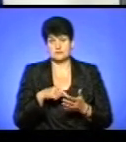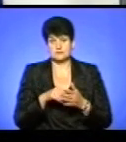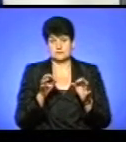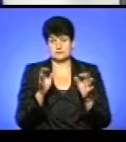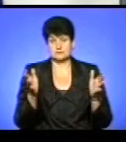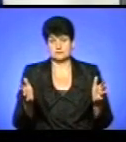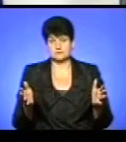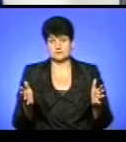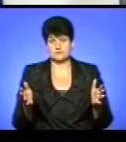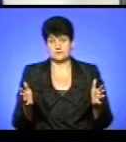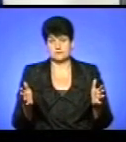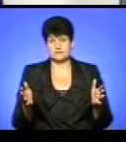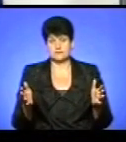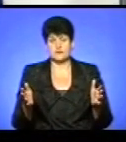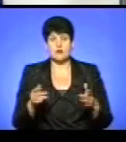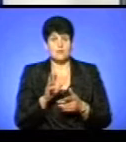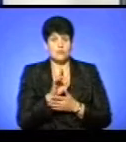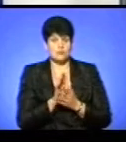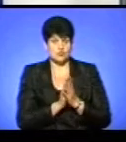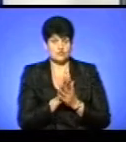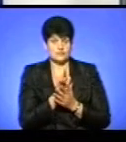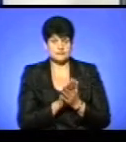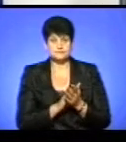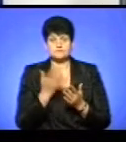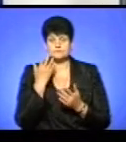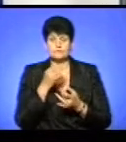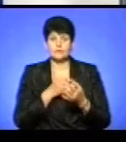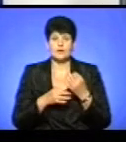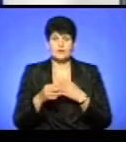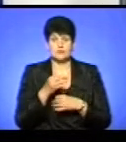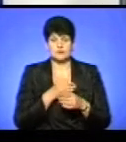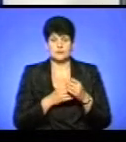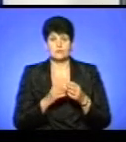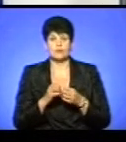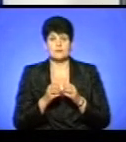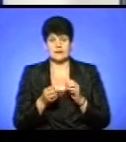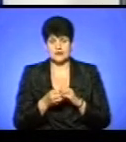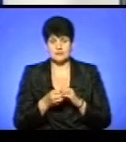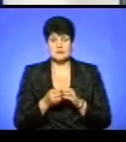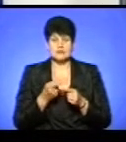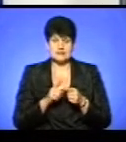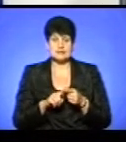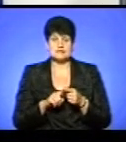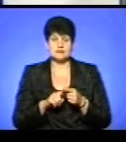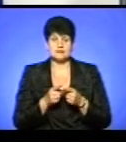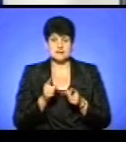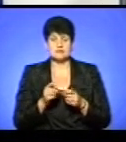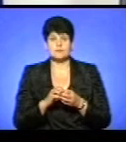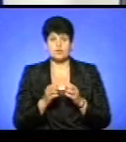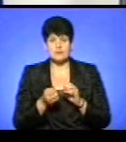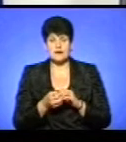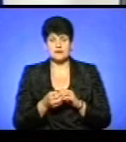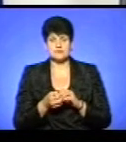Знаєте, ми сьогодні, прошу вибачення, коли обговорювали взагалі кулуарно цю проблему, тому що це справді така проблема